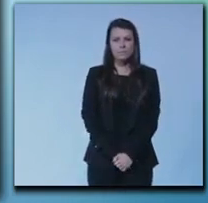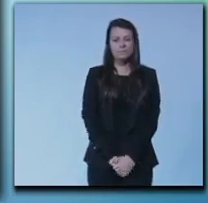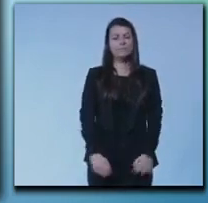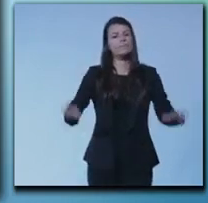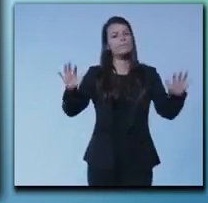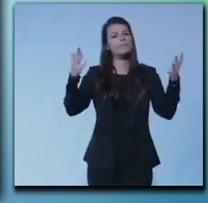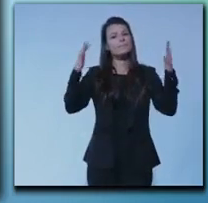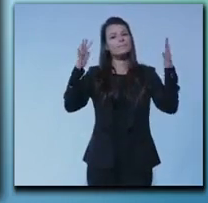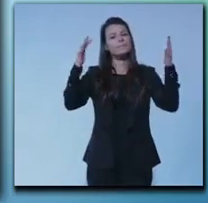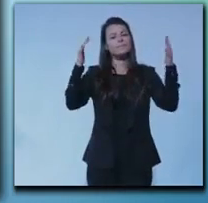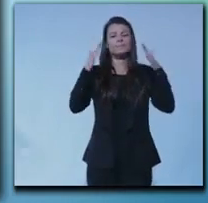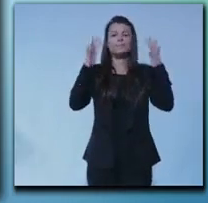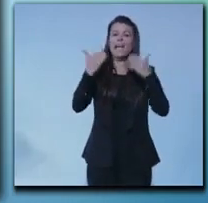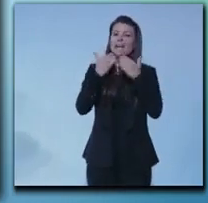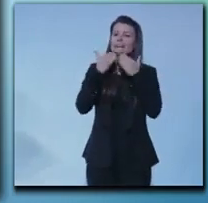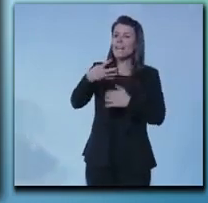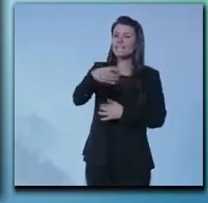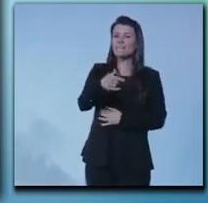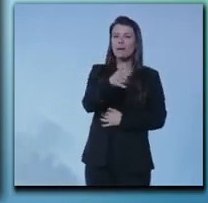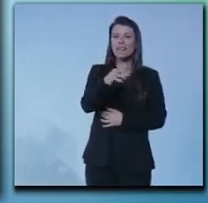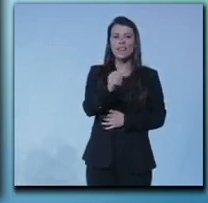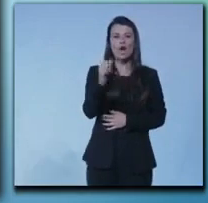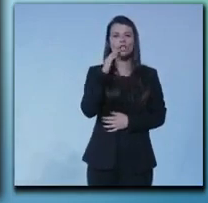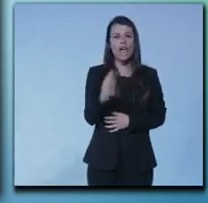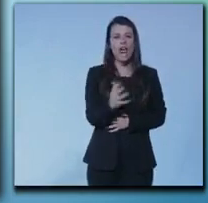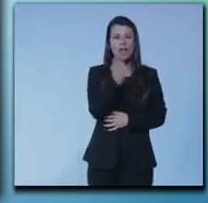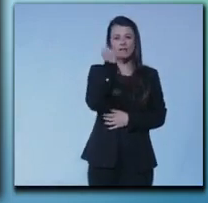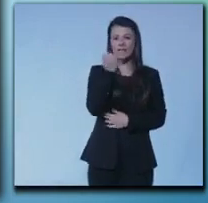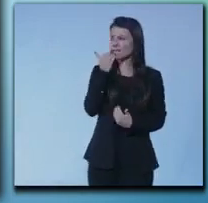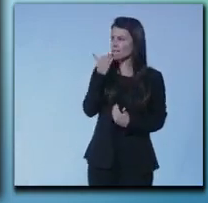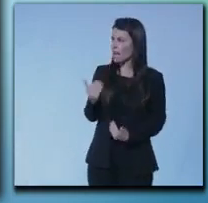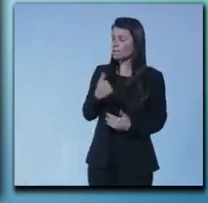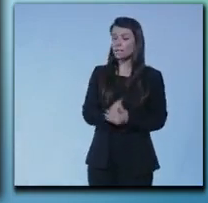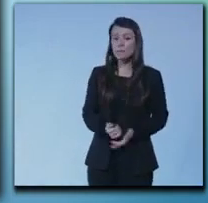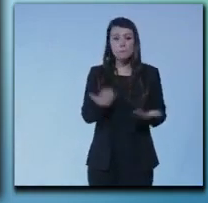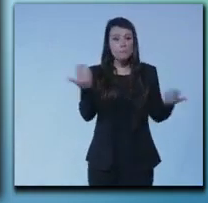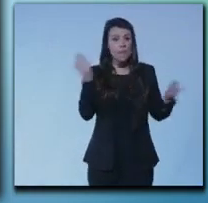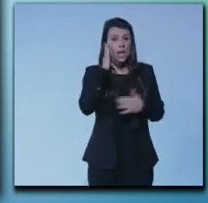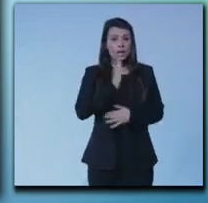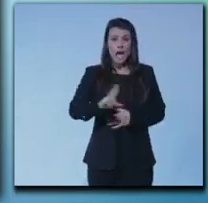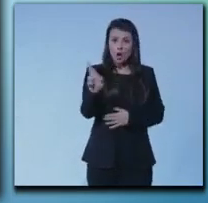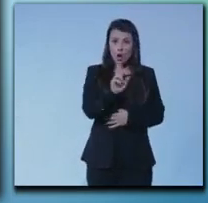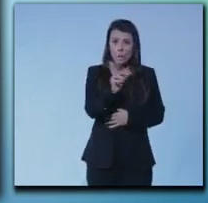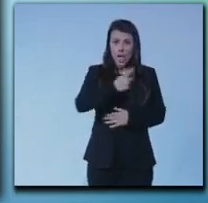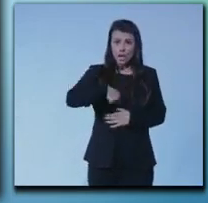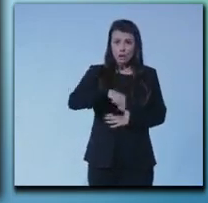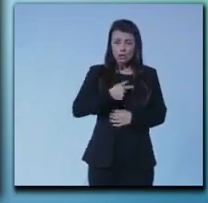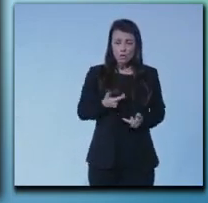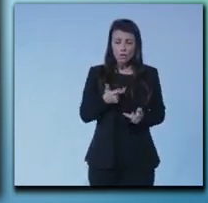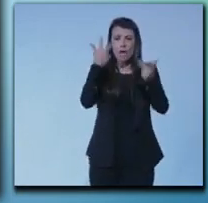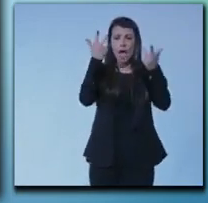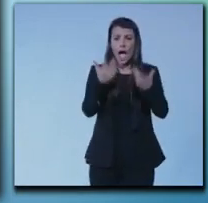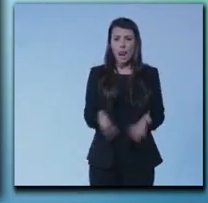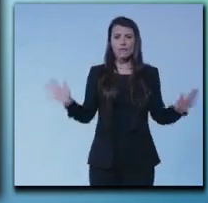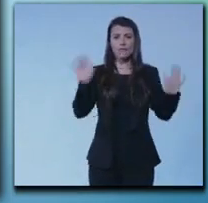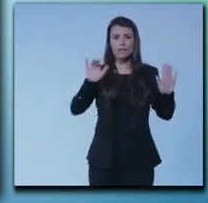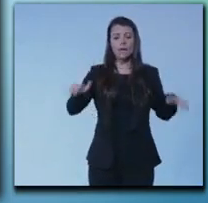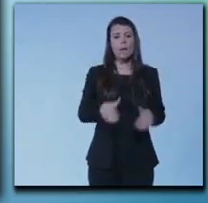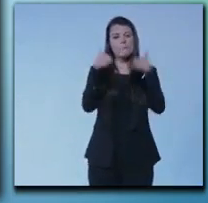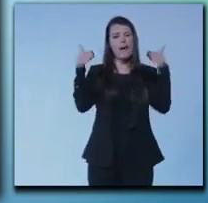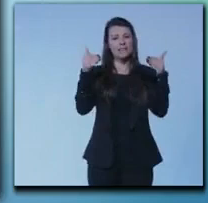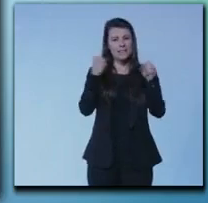grazie grazie Matteo Salvini caro Roberto siamo arrivati alla fine di questa sessione